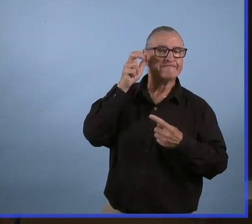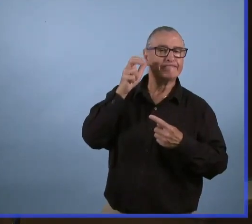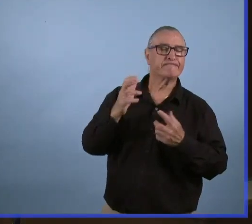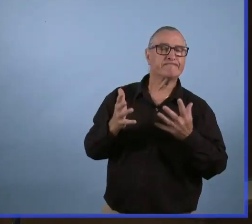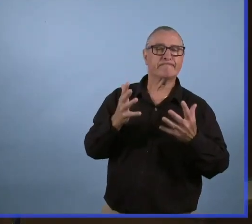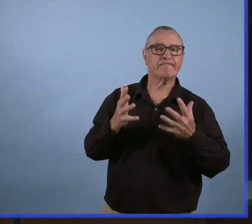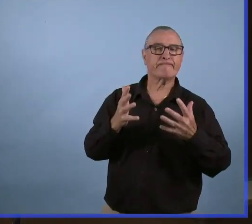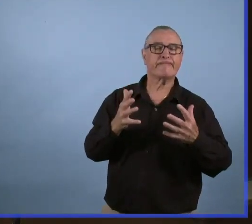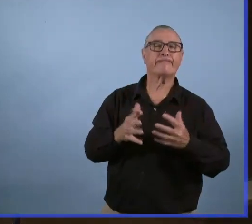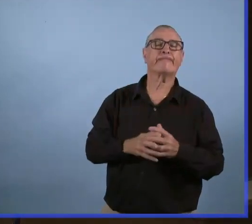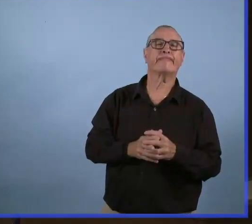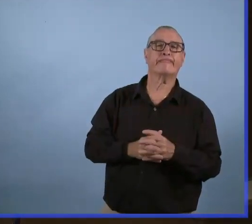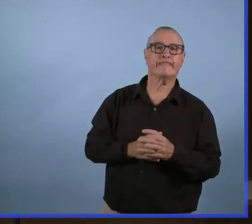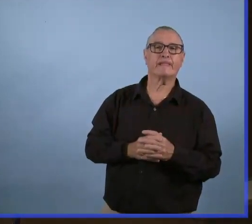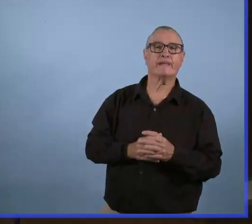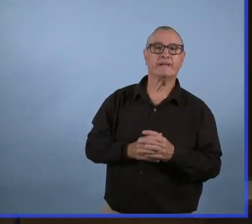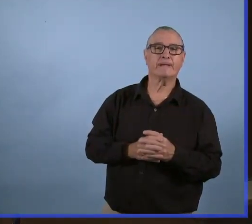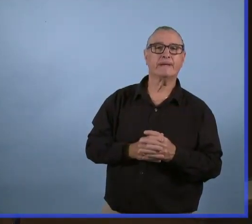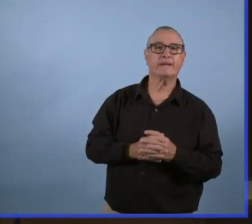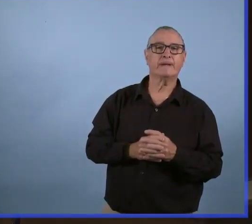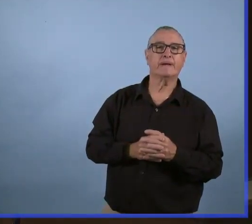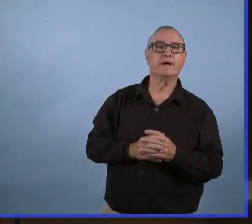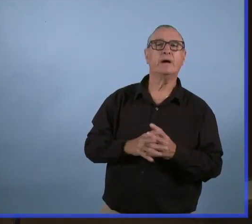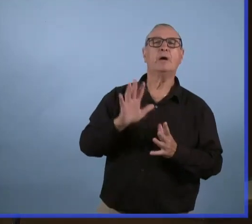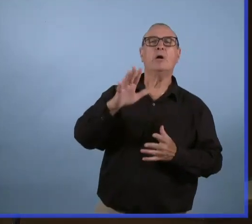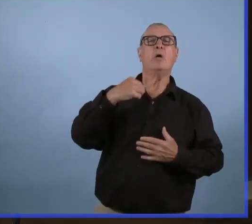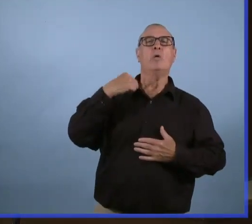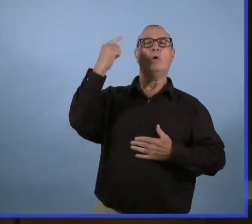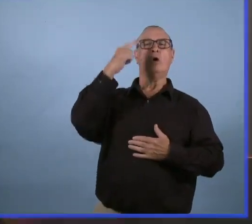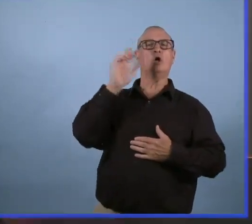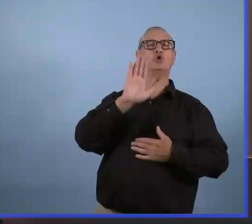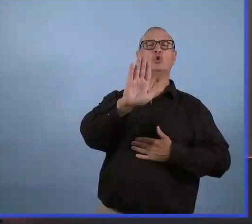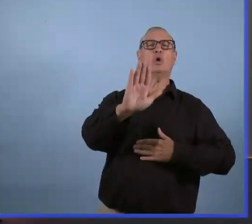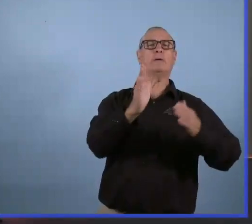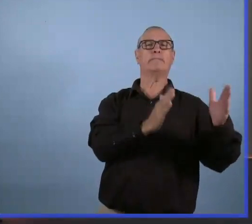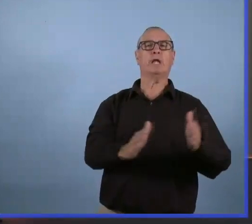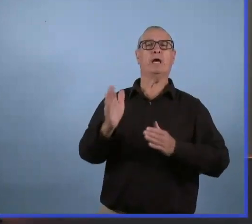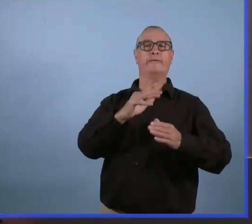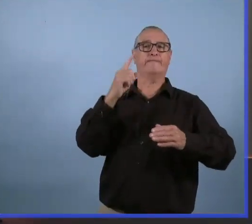Est-ce que vous allez les écouter et adapter les plans ?